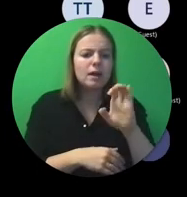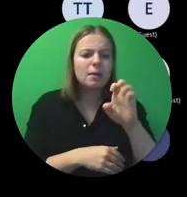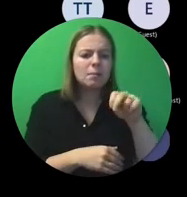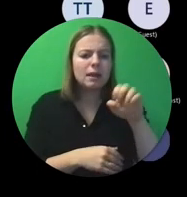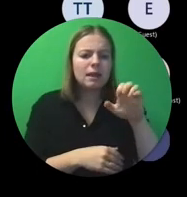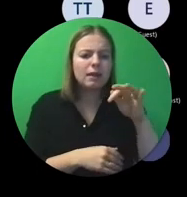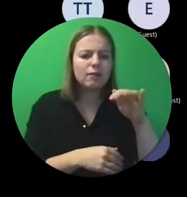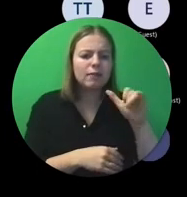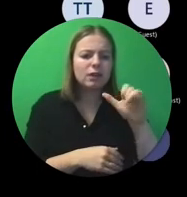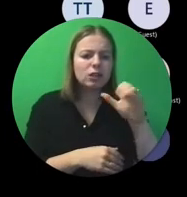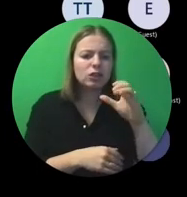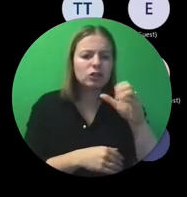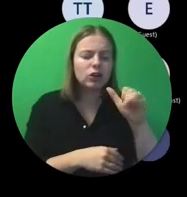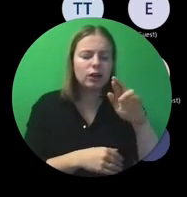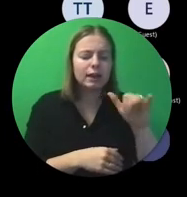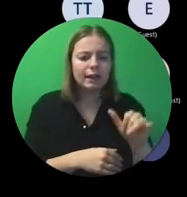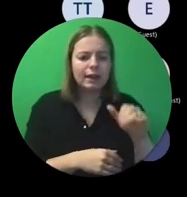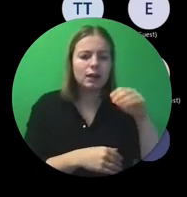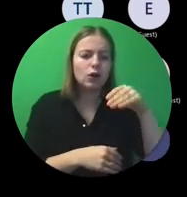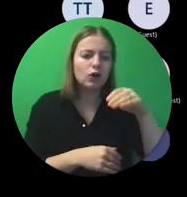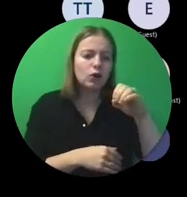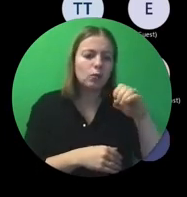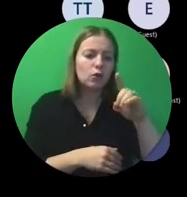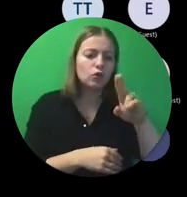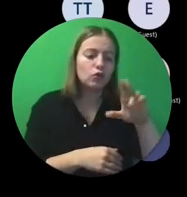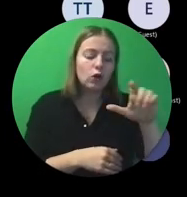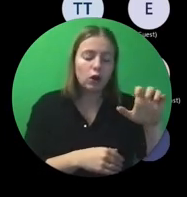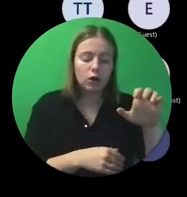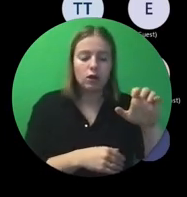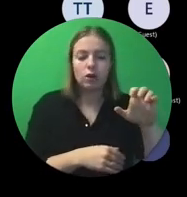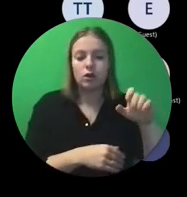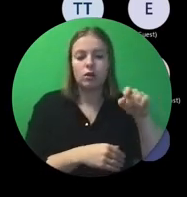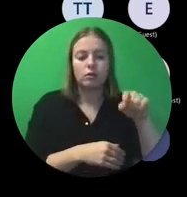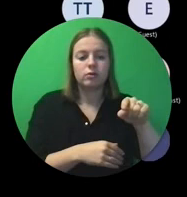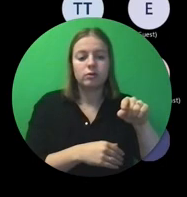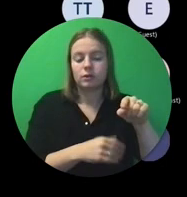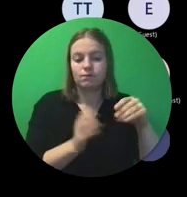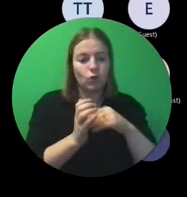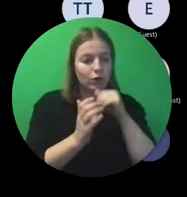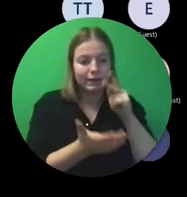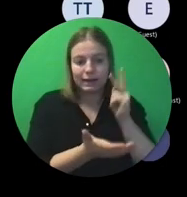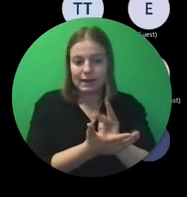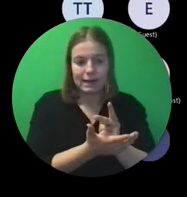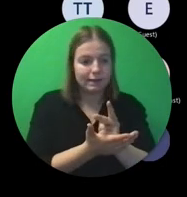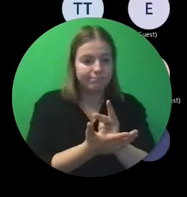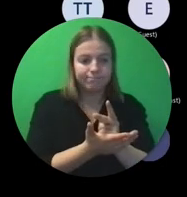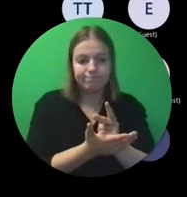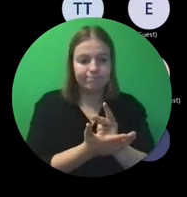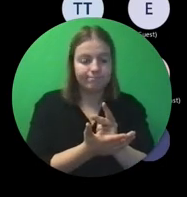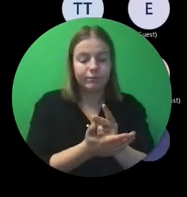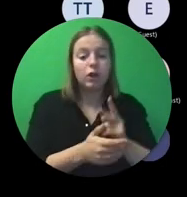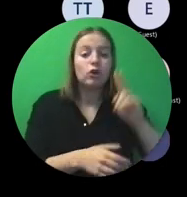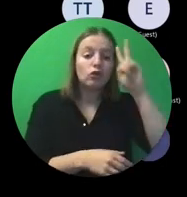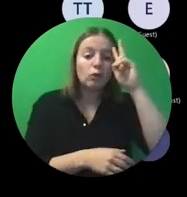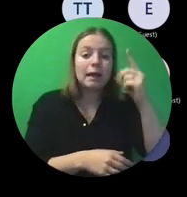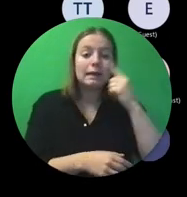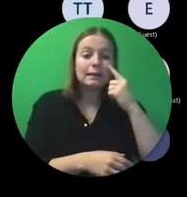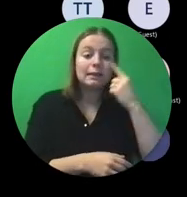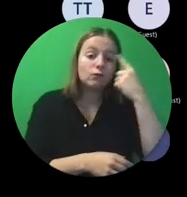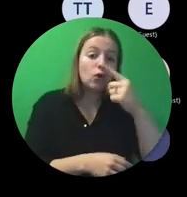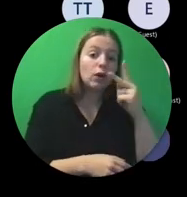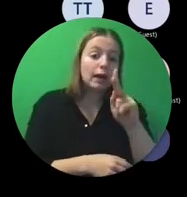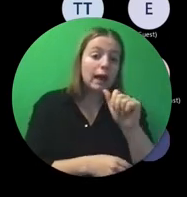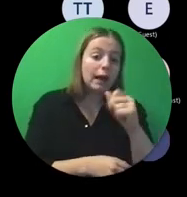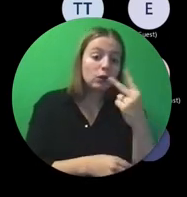nieuwe mobility tool, als je daar al van gehoord hebt in het verleden. Die is niet klaar. En die zou voor de KA2